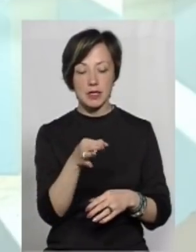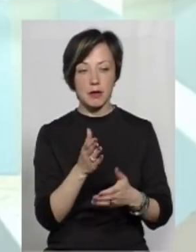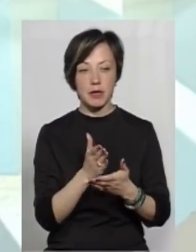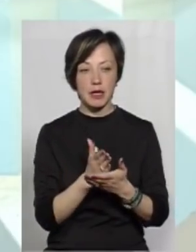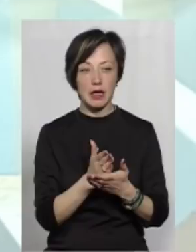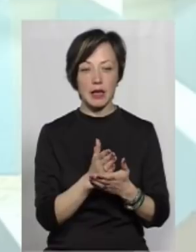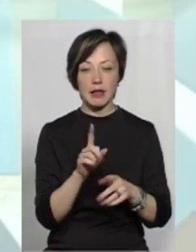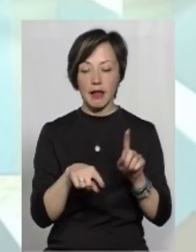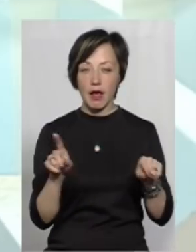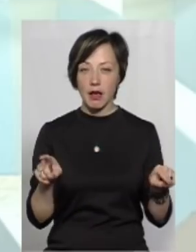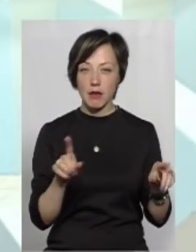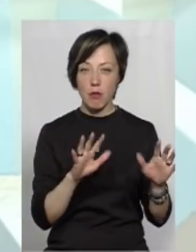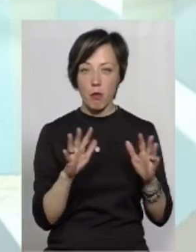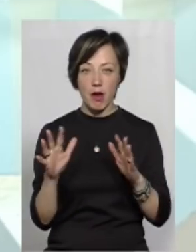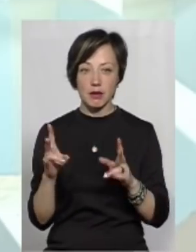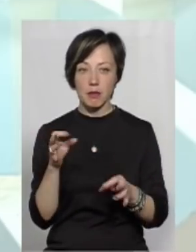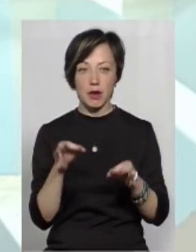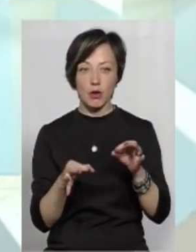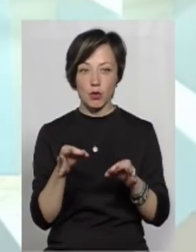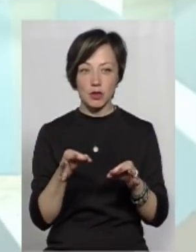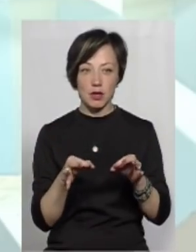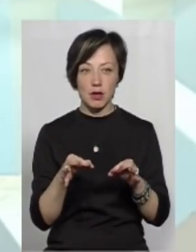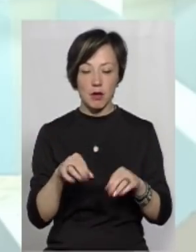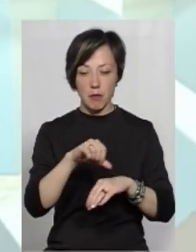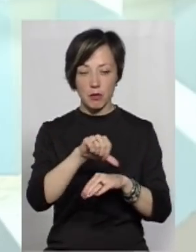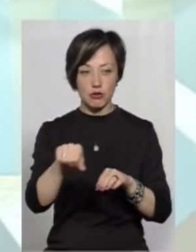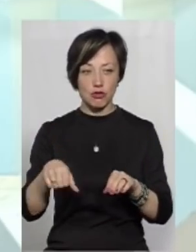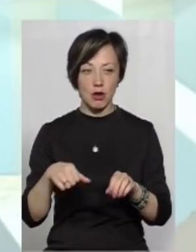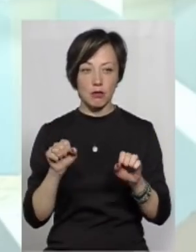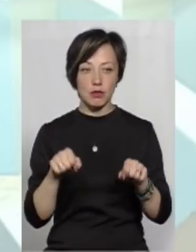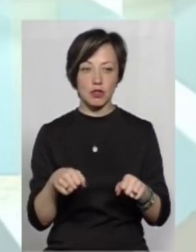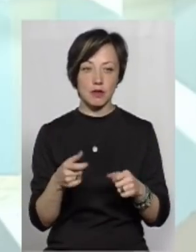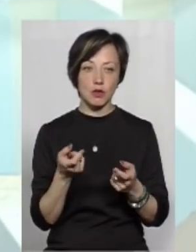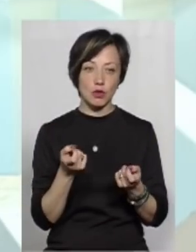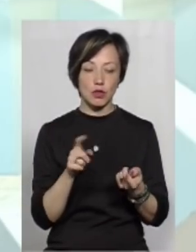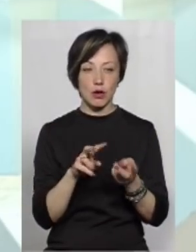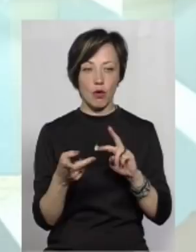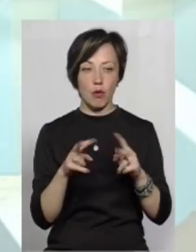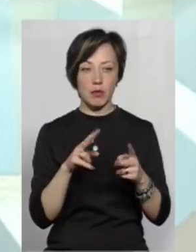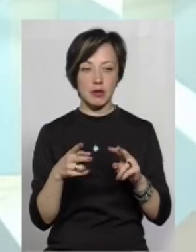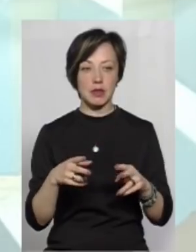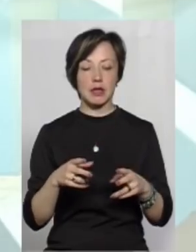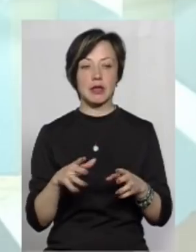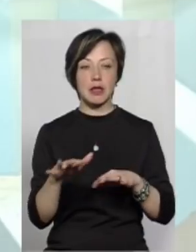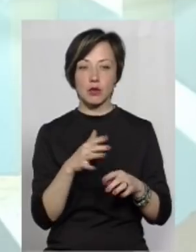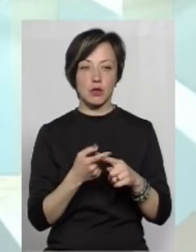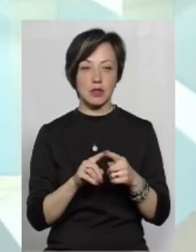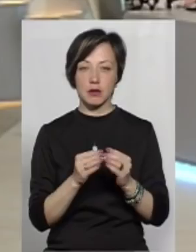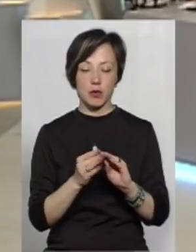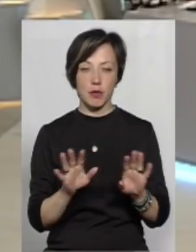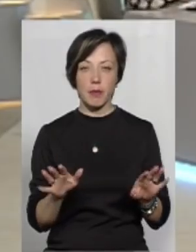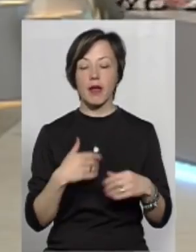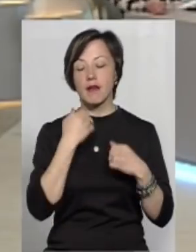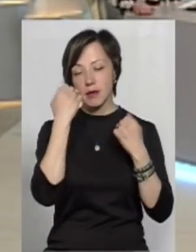є моменти, коли неприродньо проведена межа. І там можливий такий обмін територіями, але це не проблема.